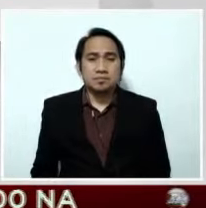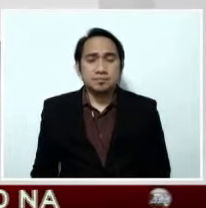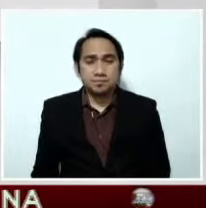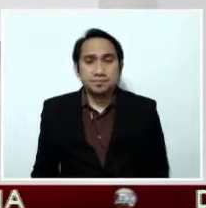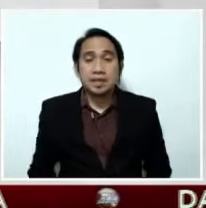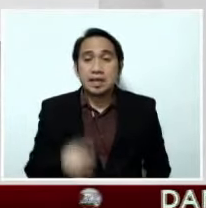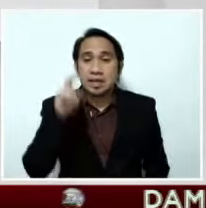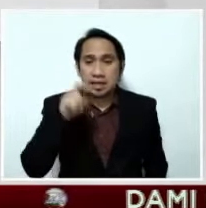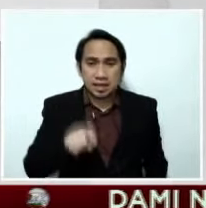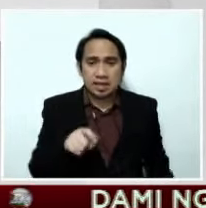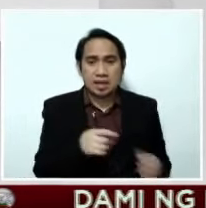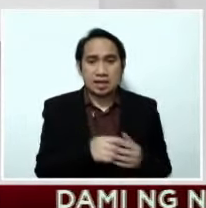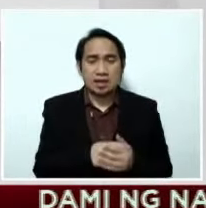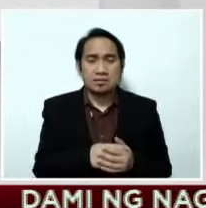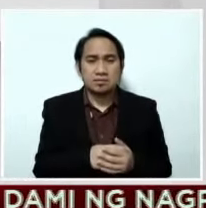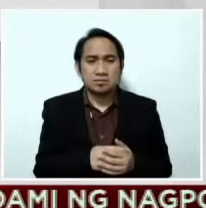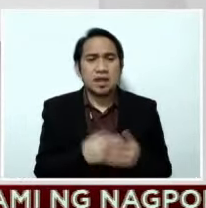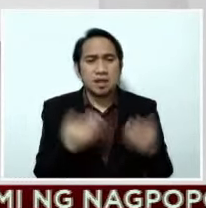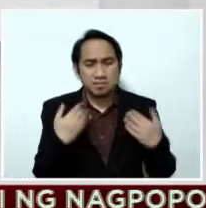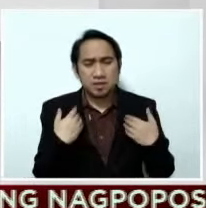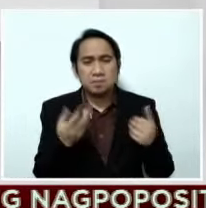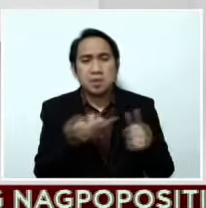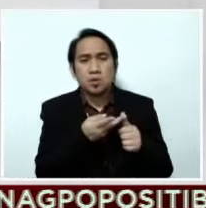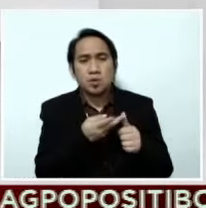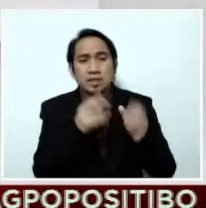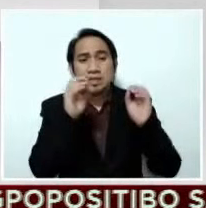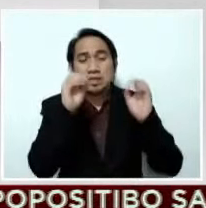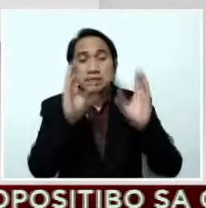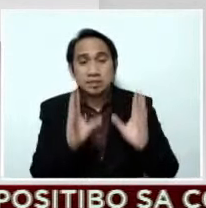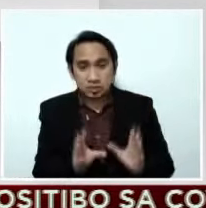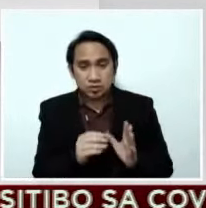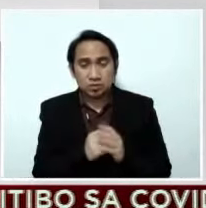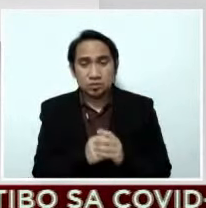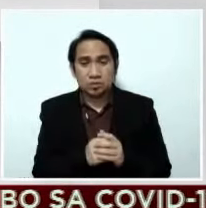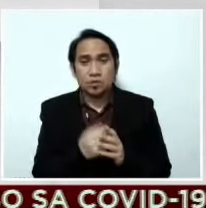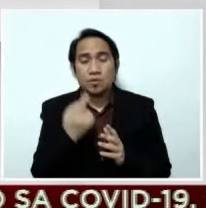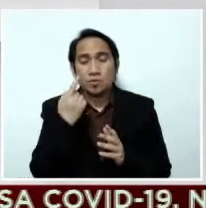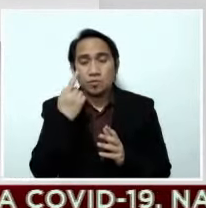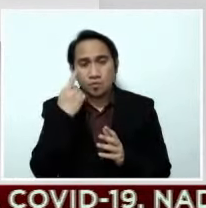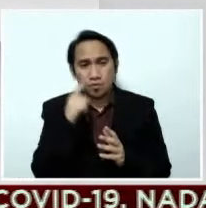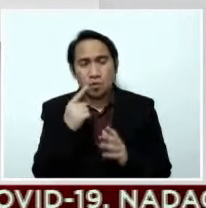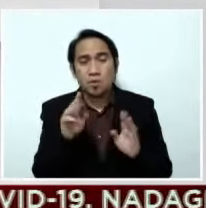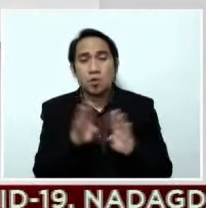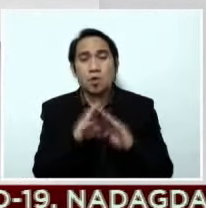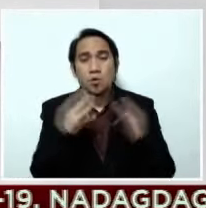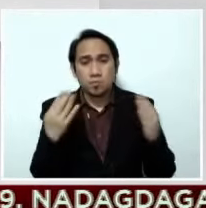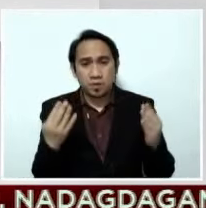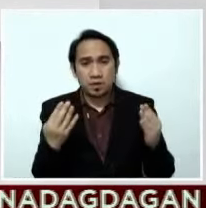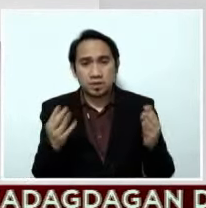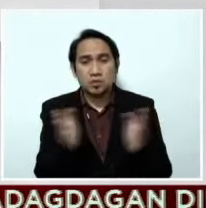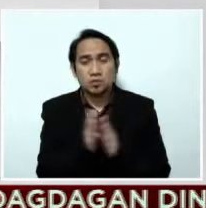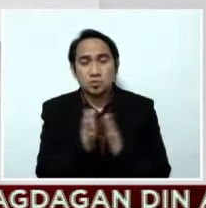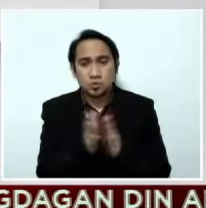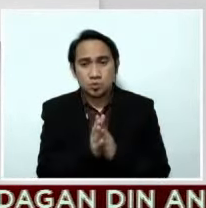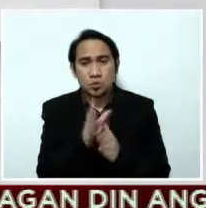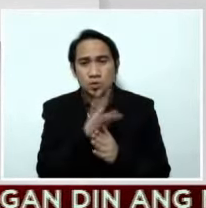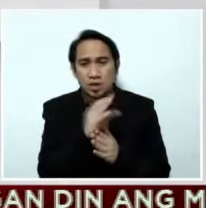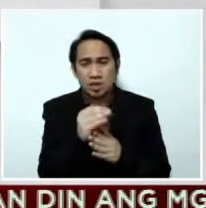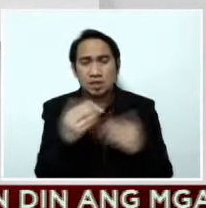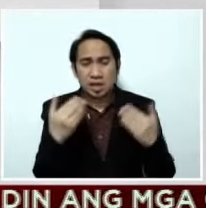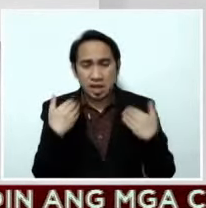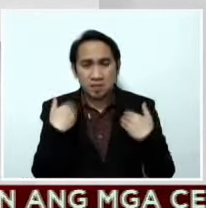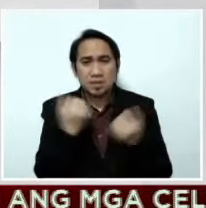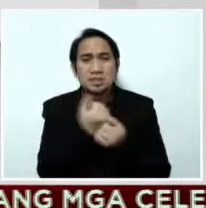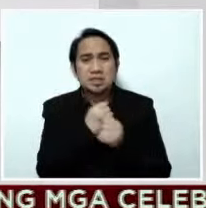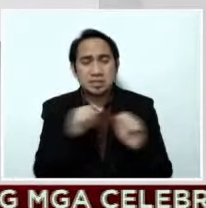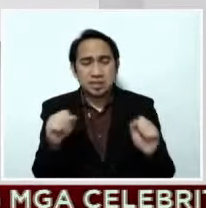Dapat ulangin na mga teachers para eventually makapag-eropen na tayo ng schools at magkaroon ng mas viable na environment yung